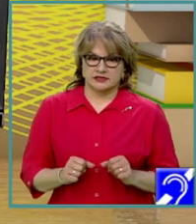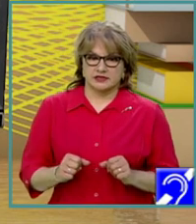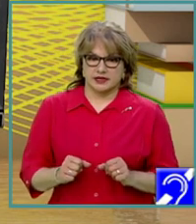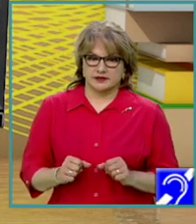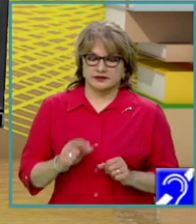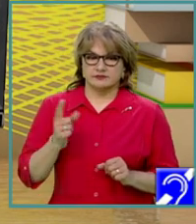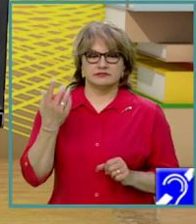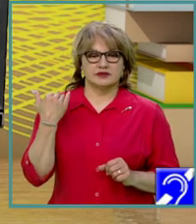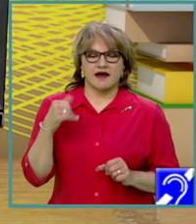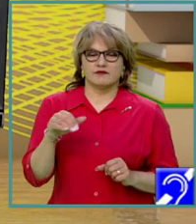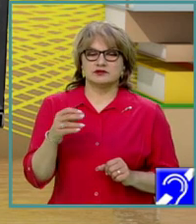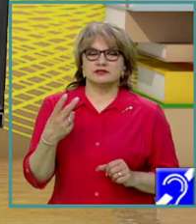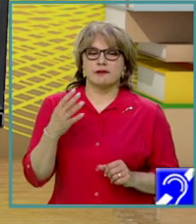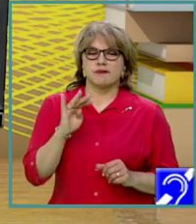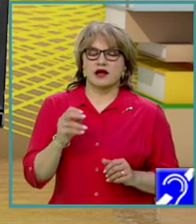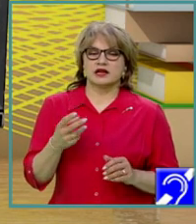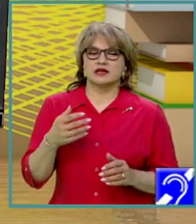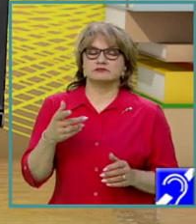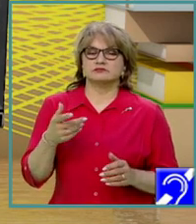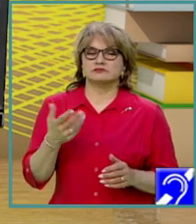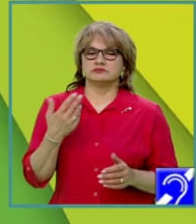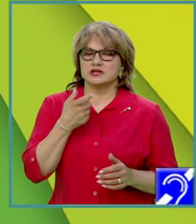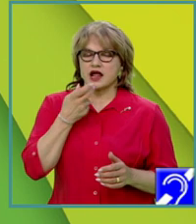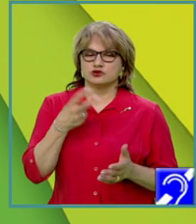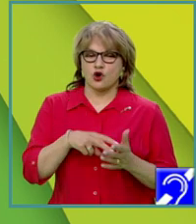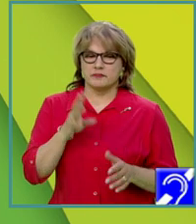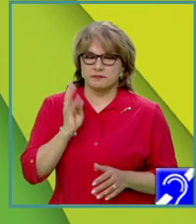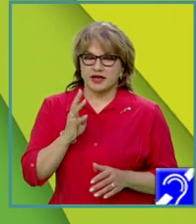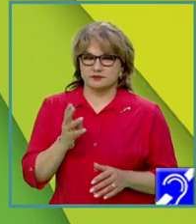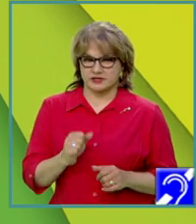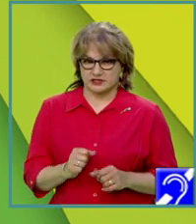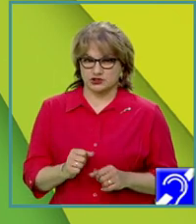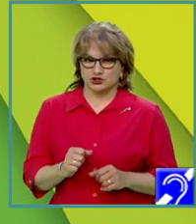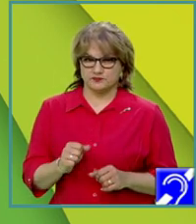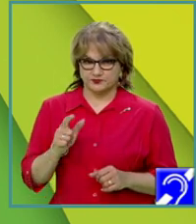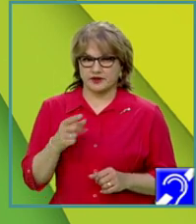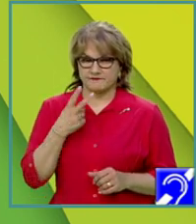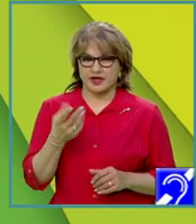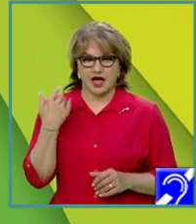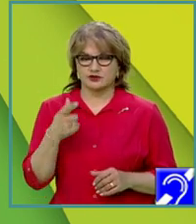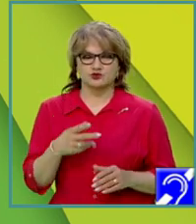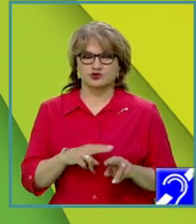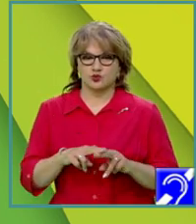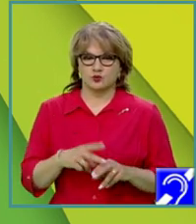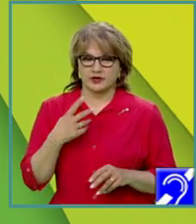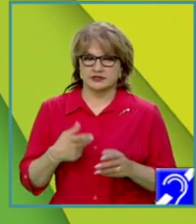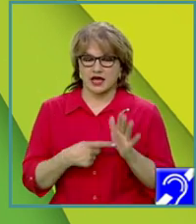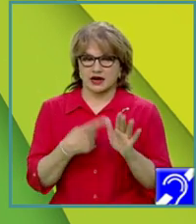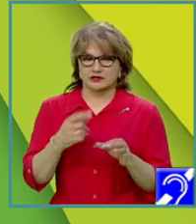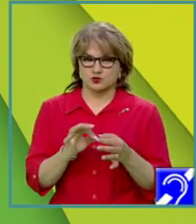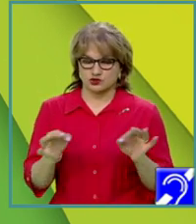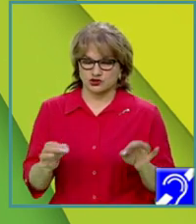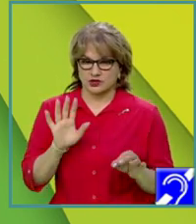bacalaureatul din 2014, subiectul 3 Roman 4, în care ni se dă un șir care conține